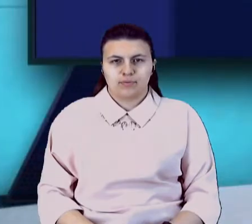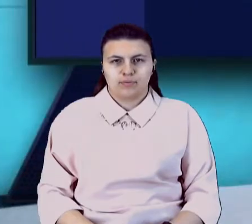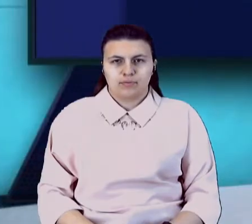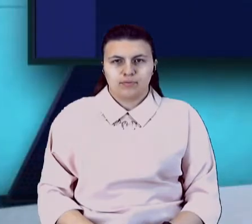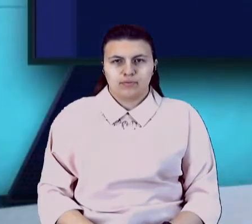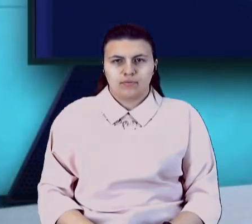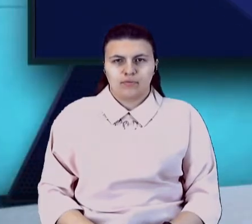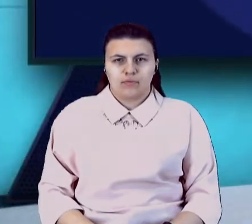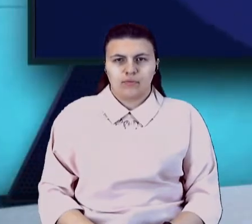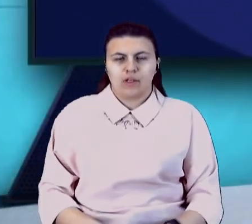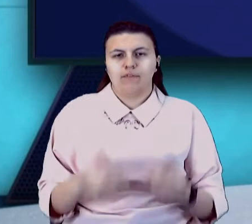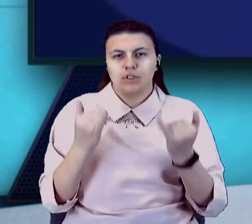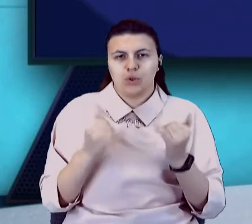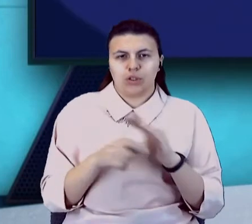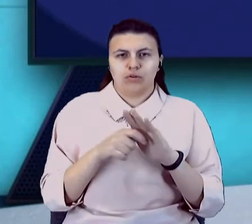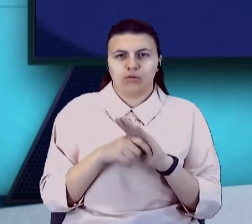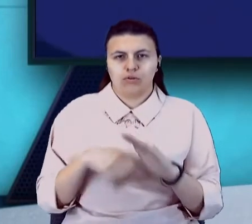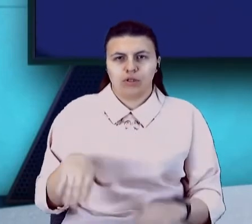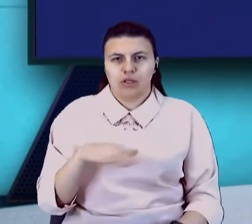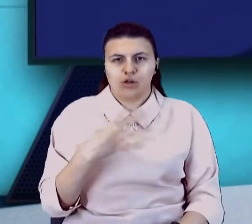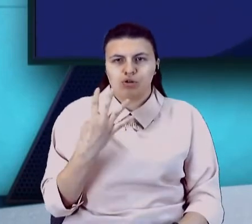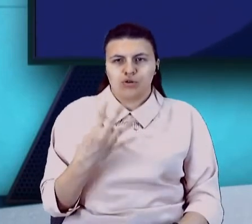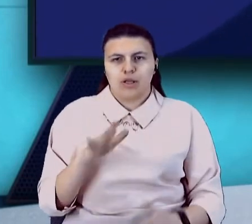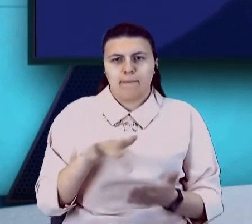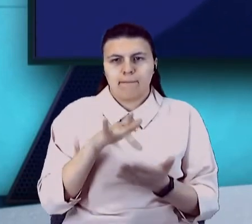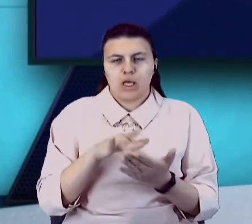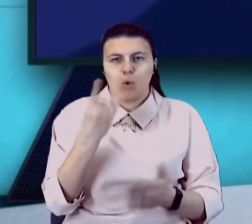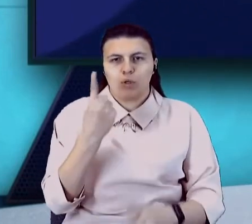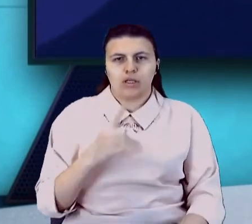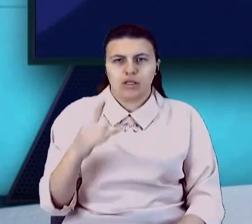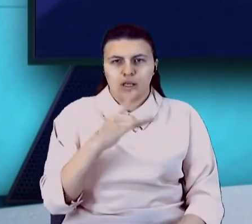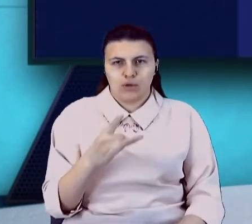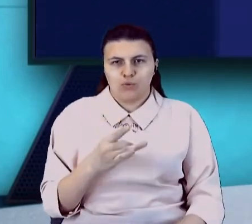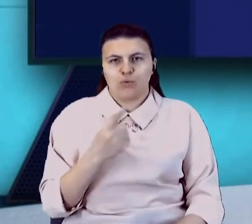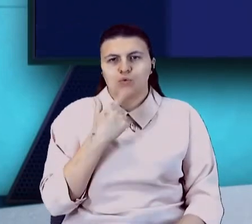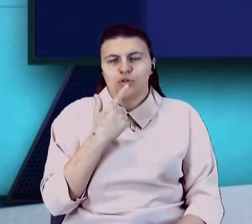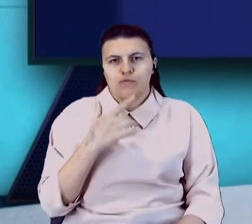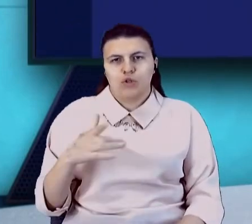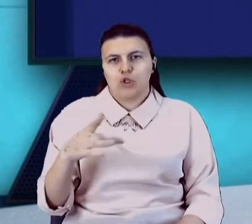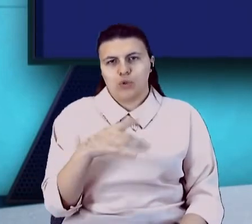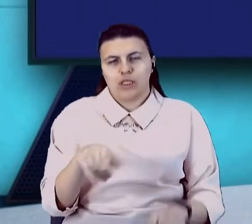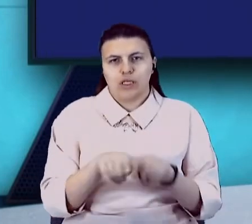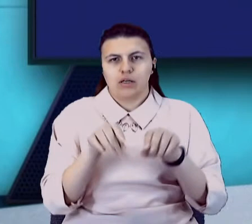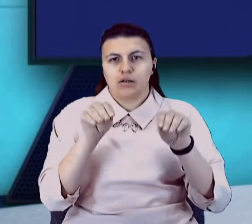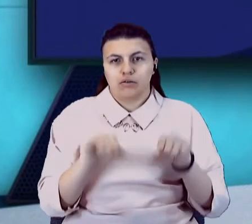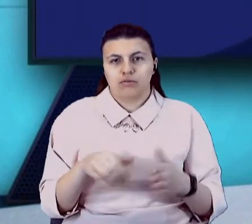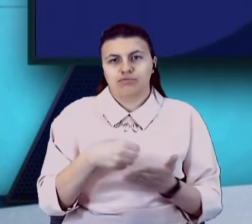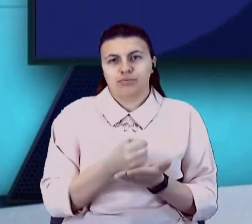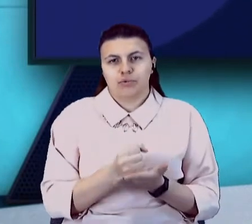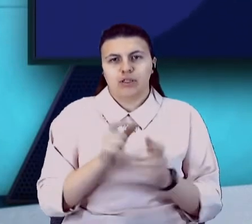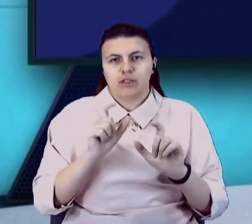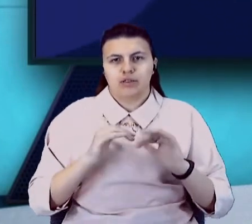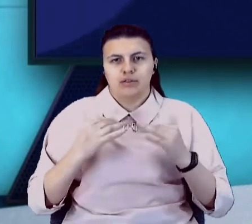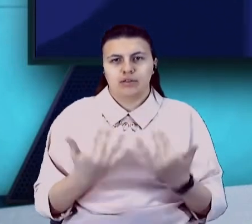Від сьогодні на Донеччині чотири міста та один район перебувають у червоній зоні. Таке рішення ухвалили на засіданні Державної